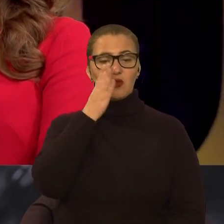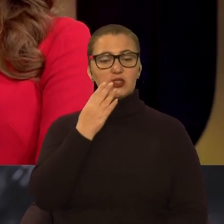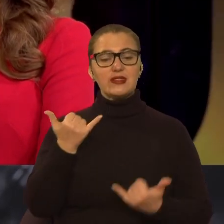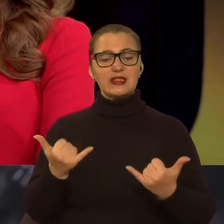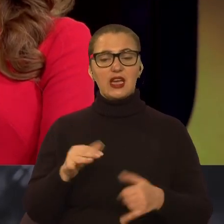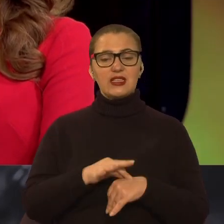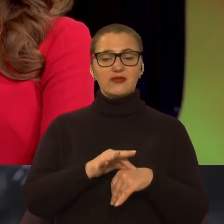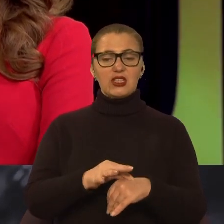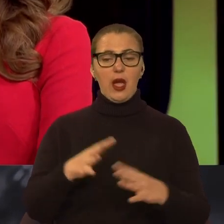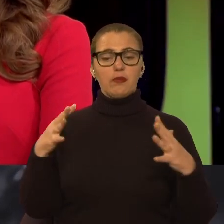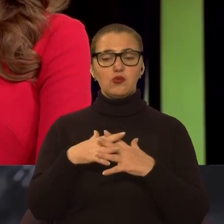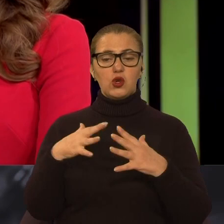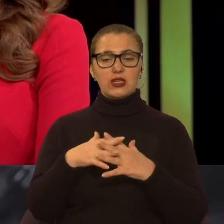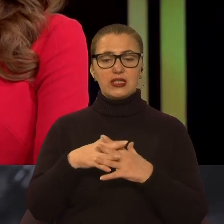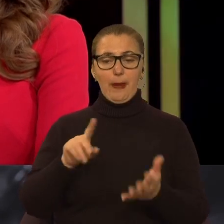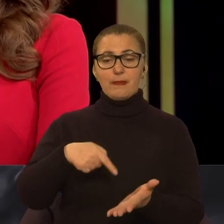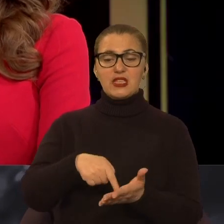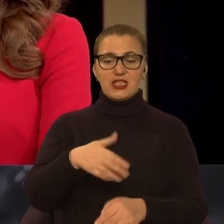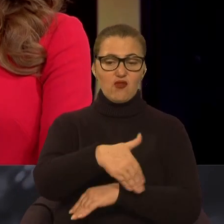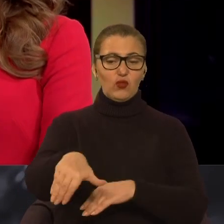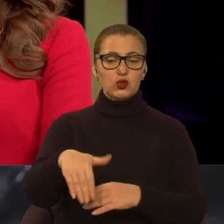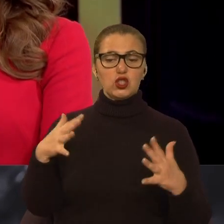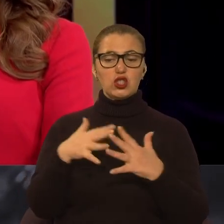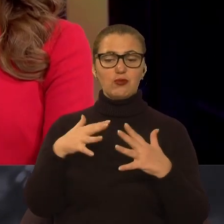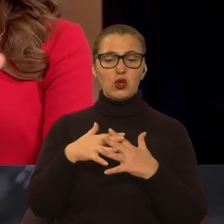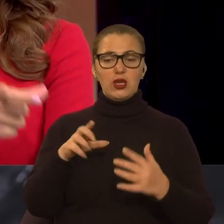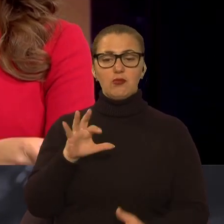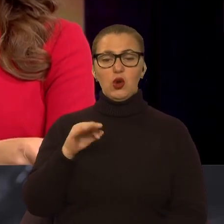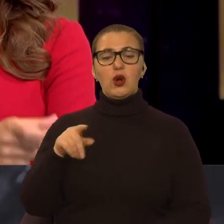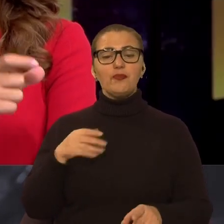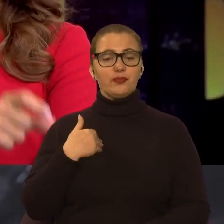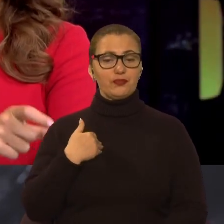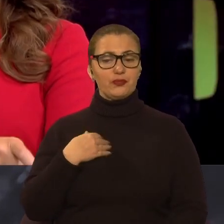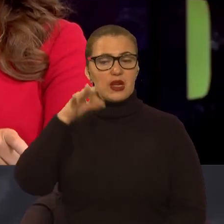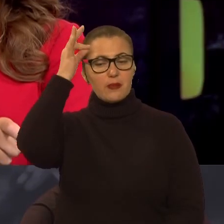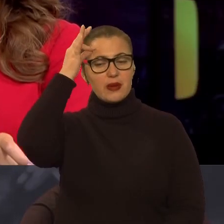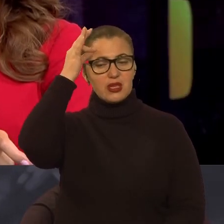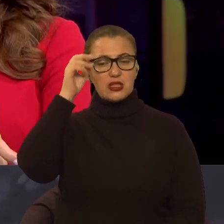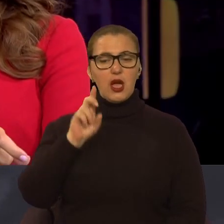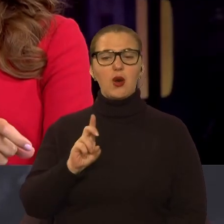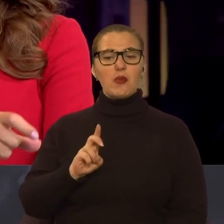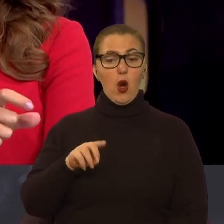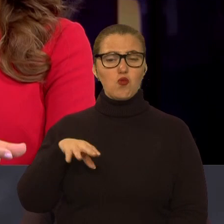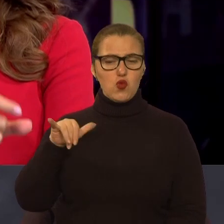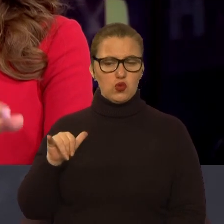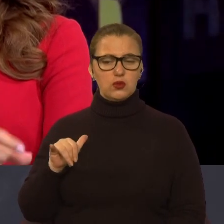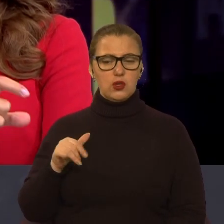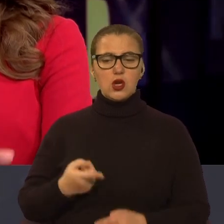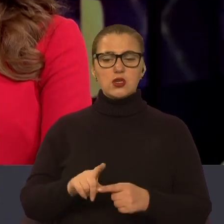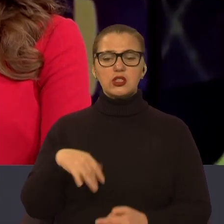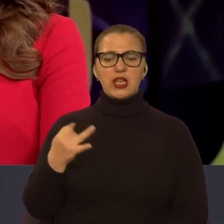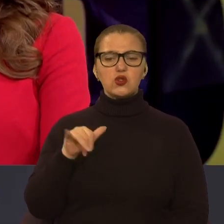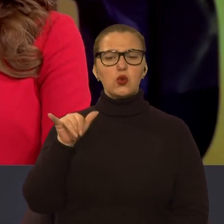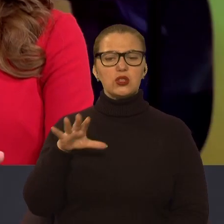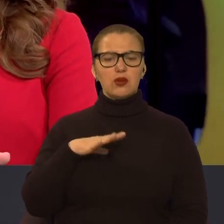зараз веде бої, міські бої, вуличні бої? Бо я, знову таки, пам'ятаю і по Бахмуту, зокрема, що ця історія